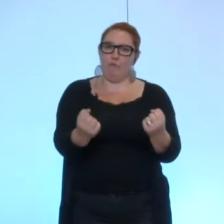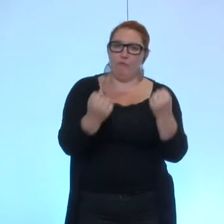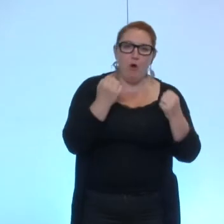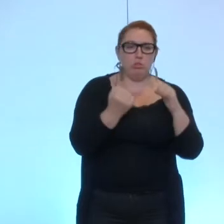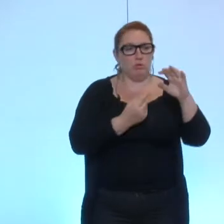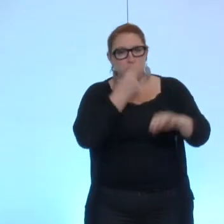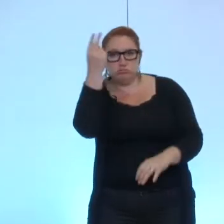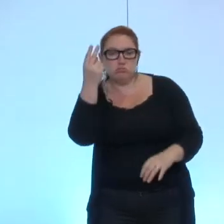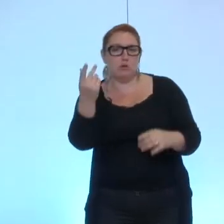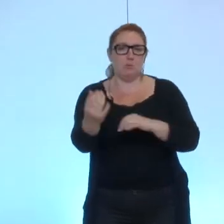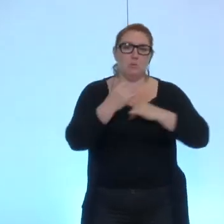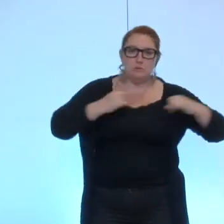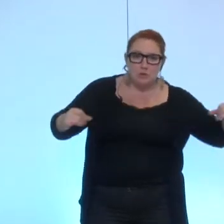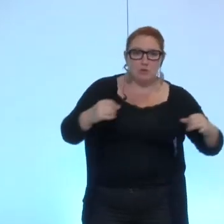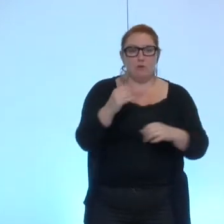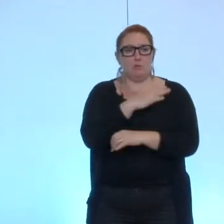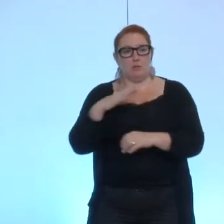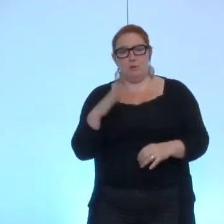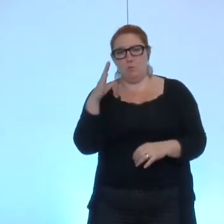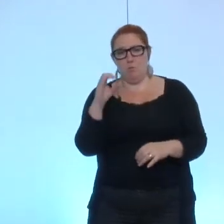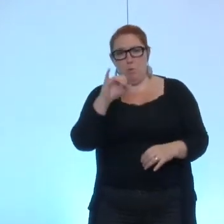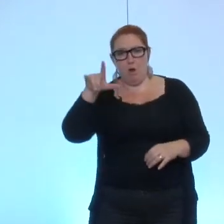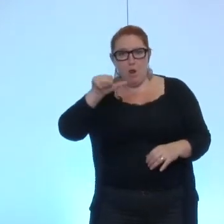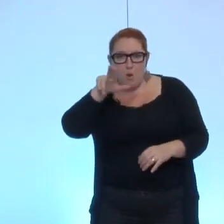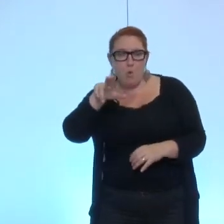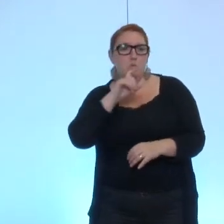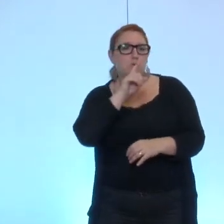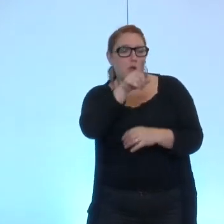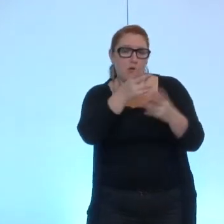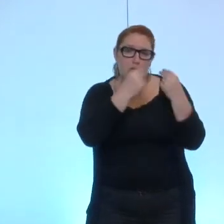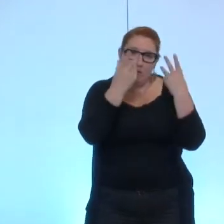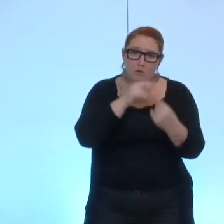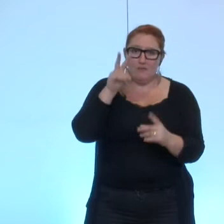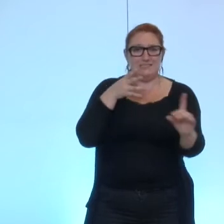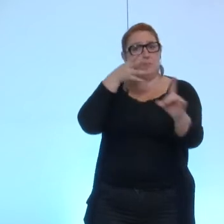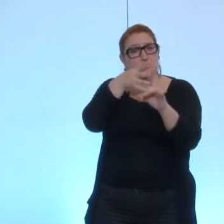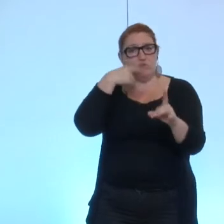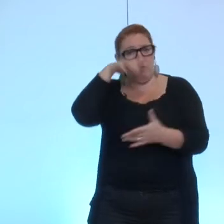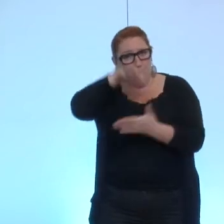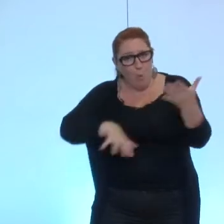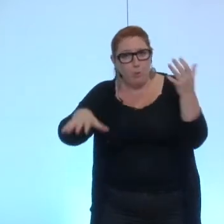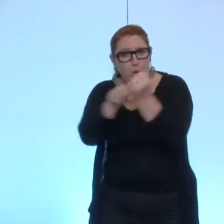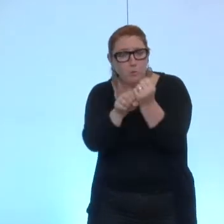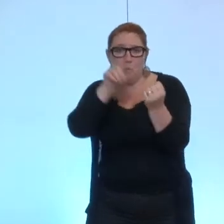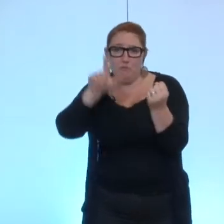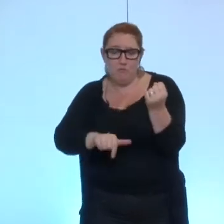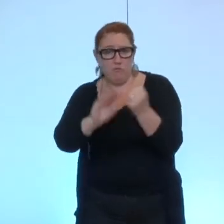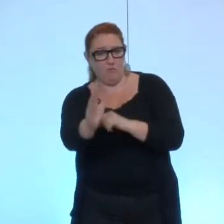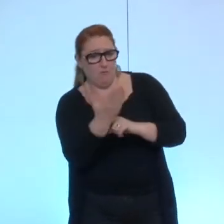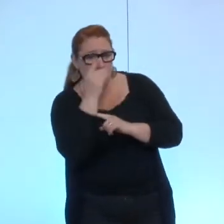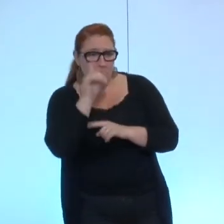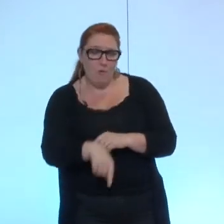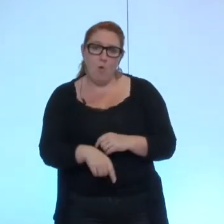derrière des comptes rendus de mission il s'agit bien de mission et pour ma part je prendrai